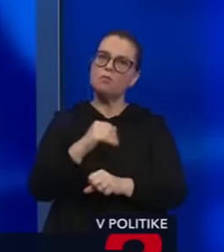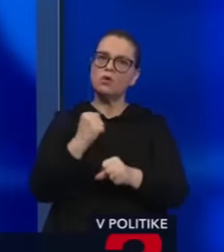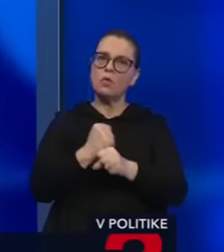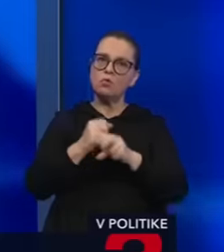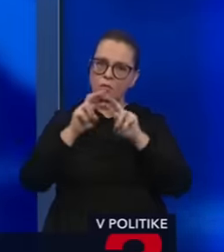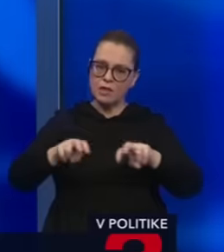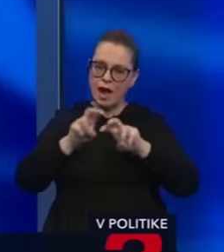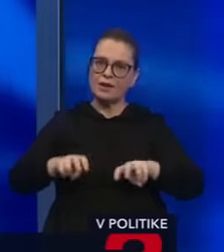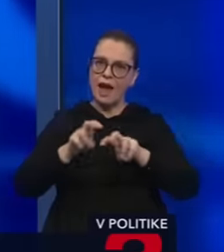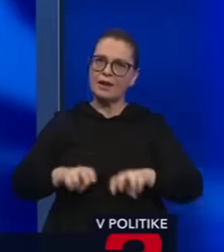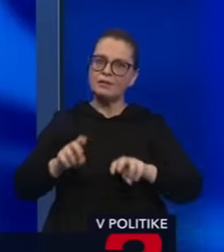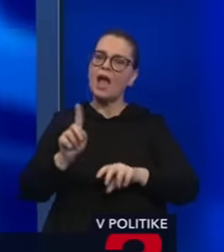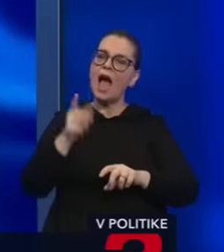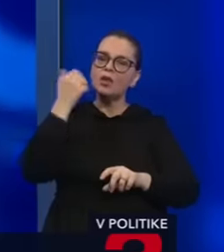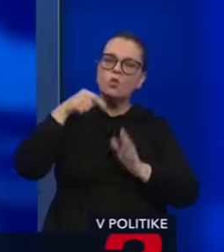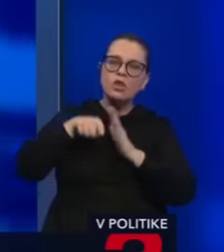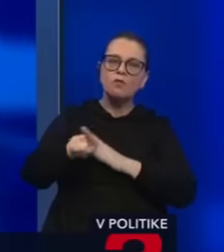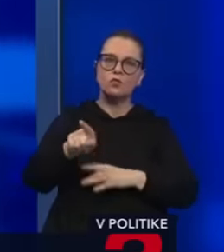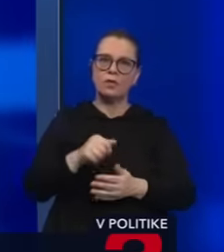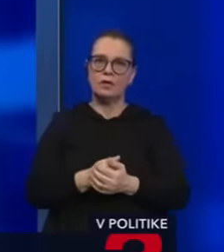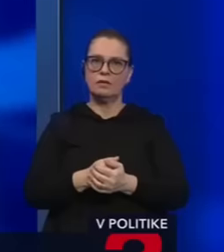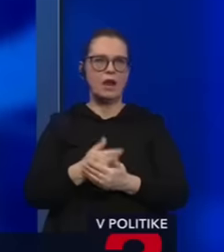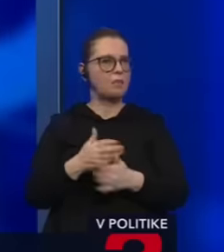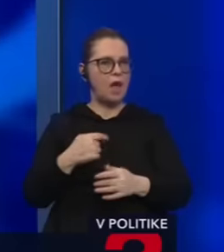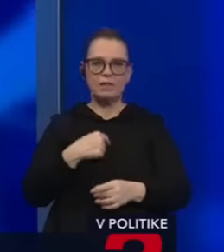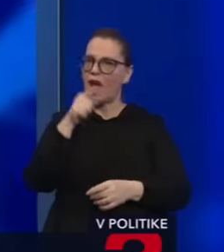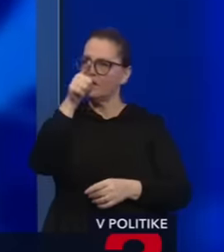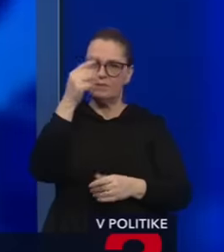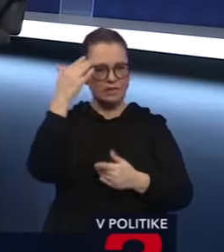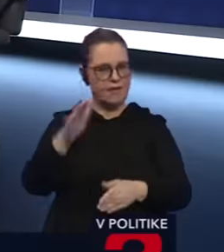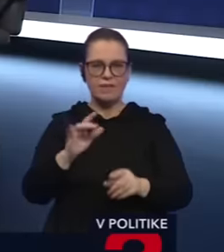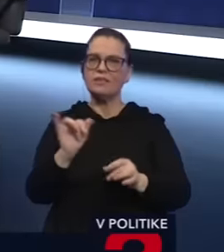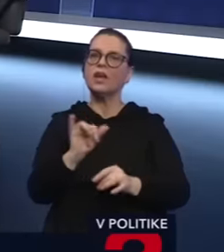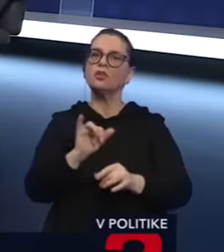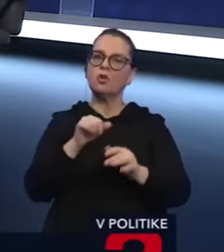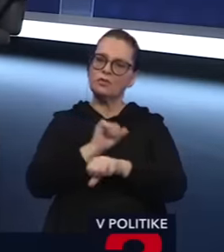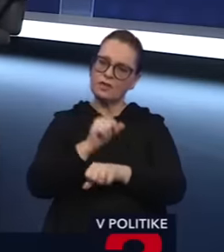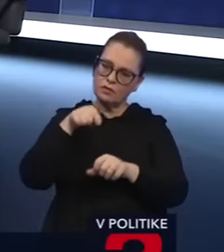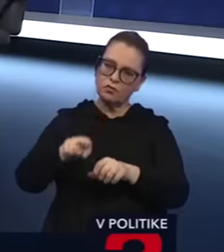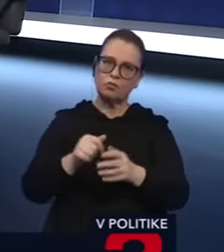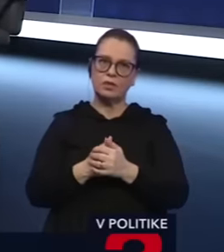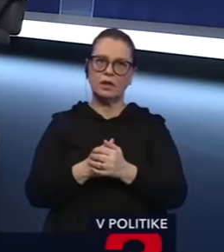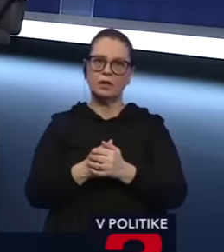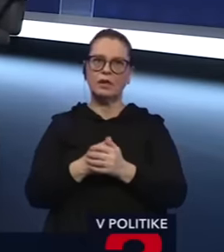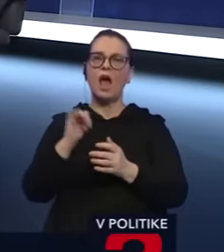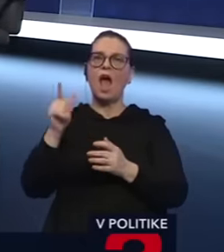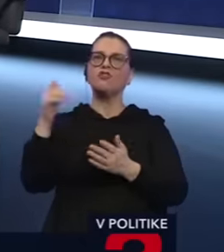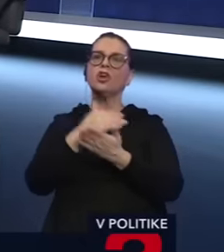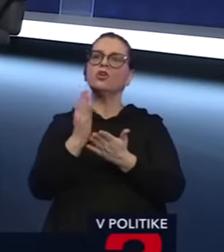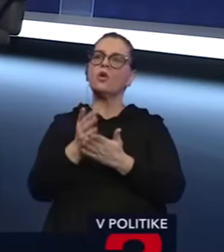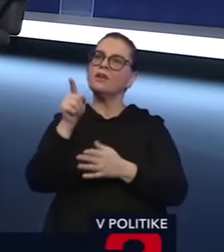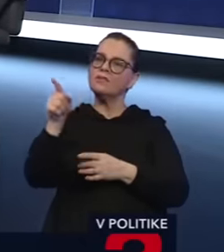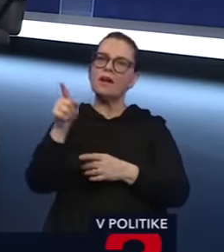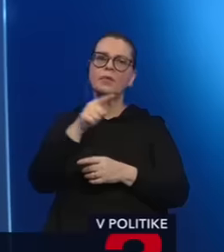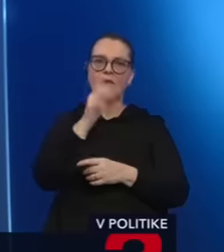urobiť analýzu, akí väzni sú v tých väzniciach. Lebo ani ja, ani vy nevieme, akí sú dnes väzni v tých väzniciach. jedna vec, z dnešnej debáci vami a smerom,